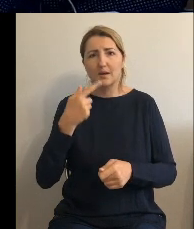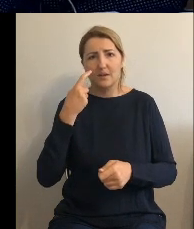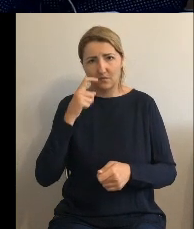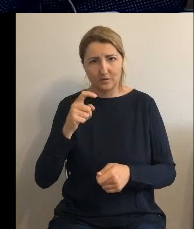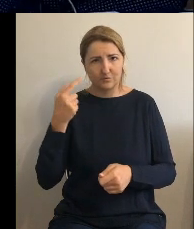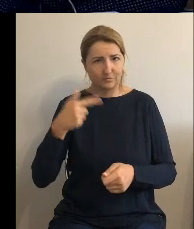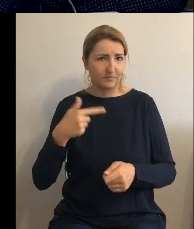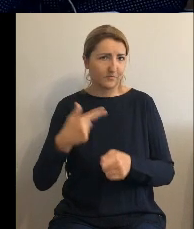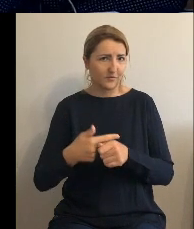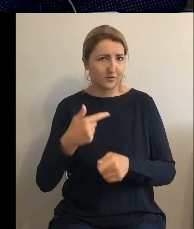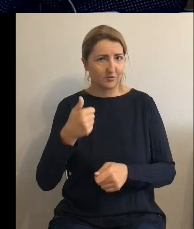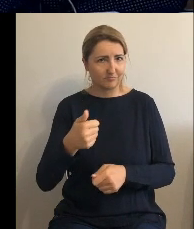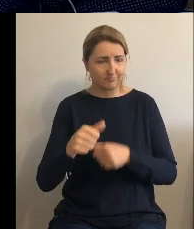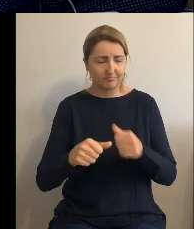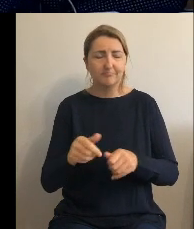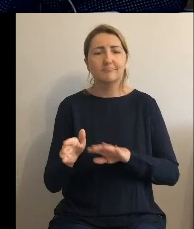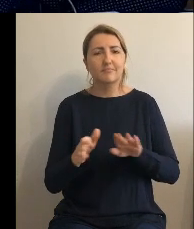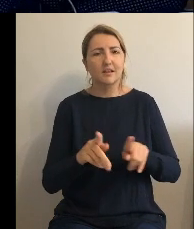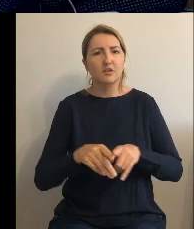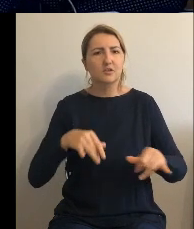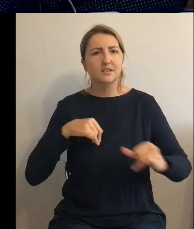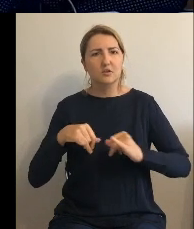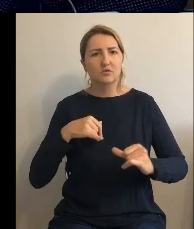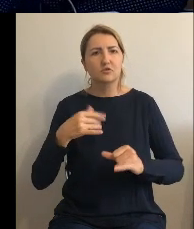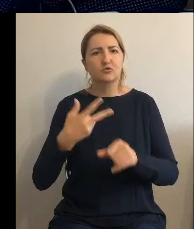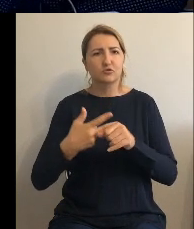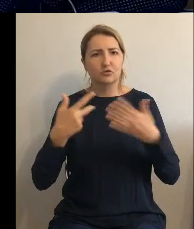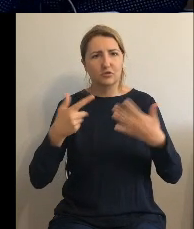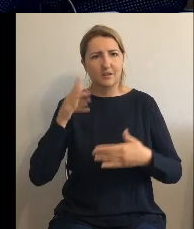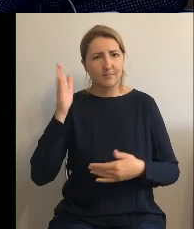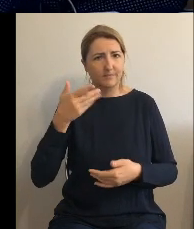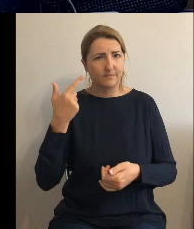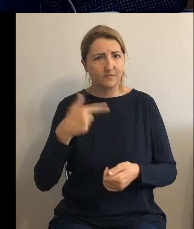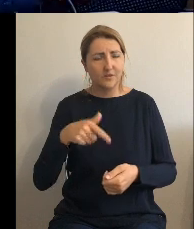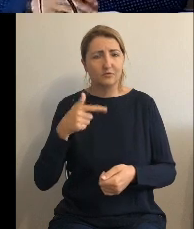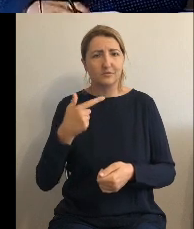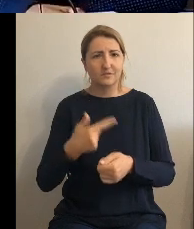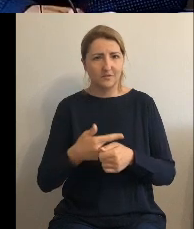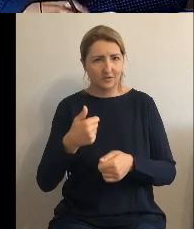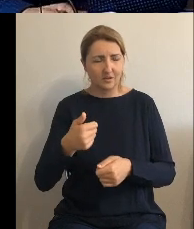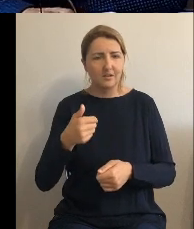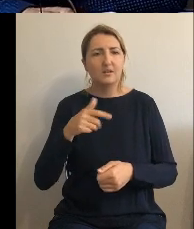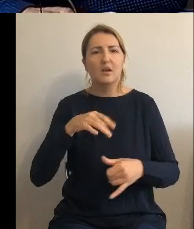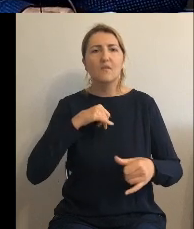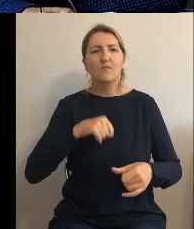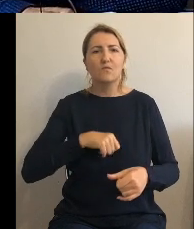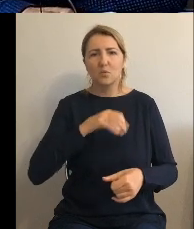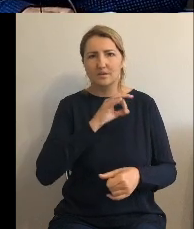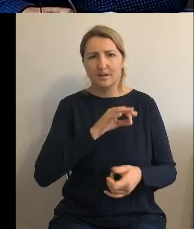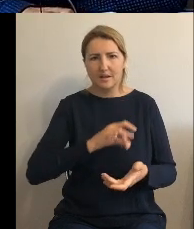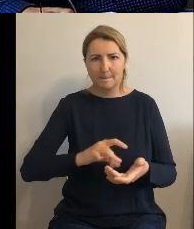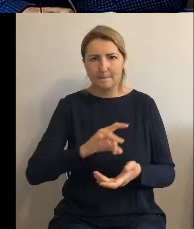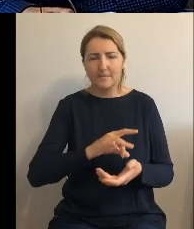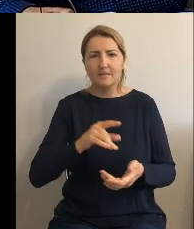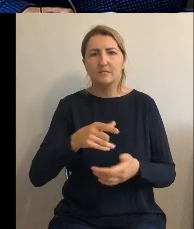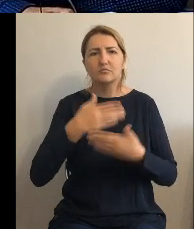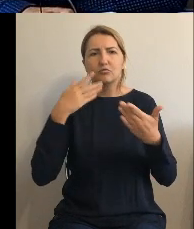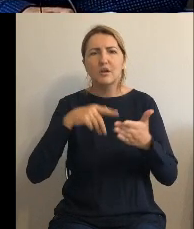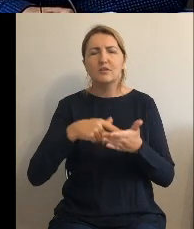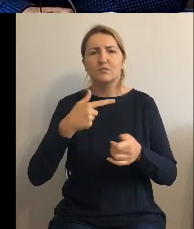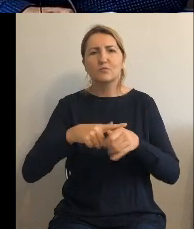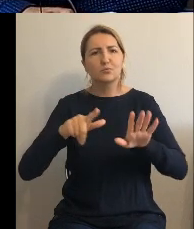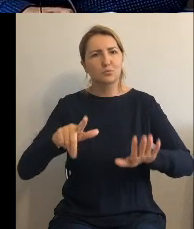Zarządzenie numer 37 łamane przez 2021 wójta gminy Gruta z dnia 10 maja 2021 roku.